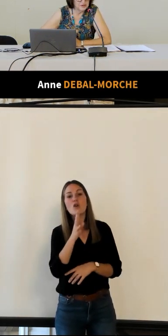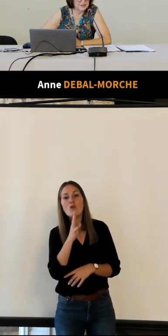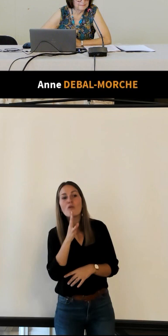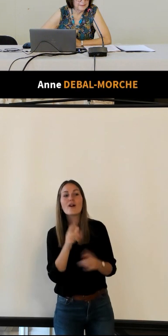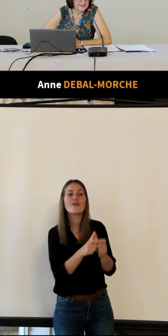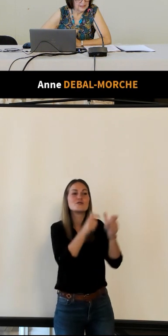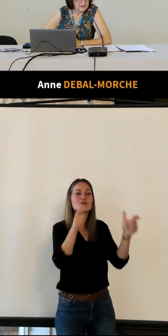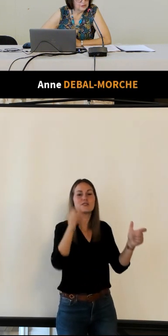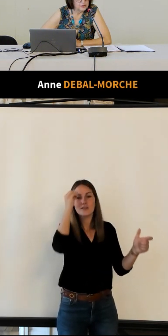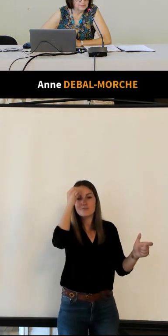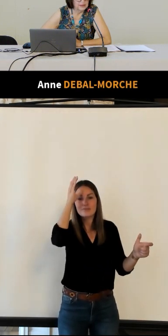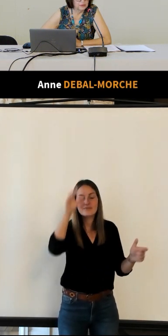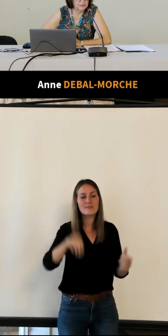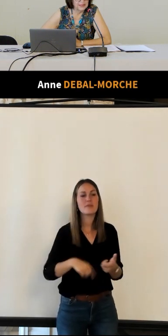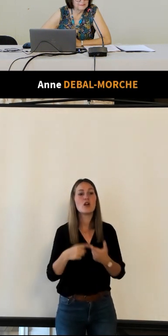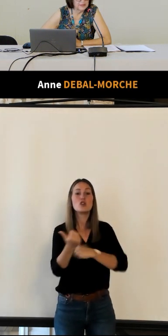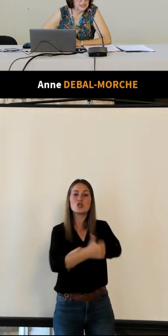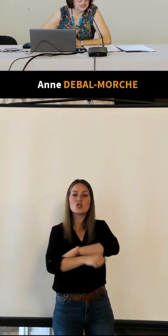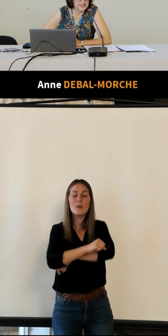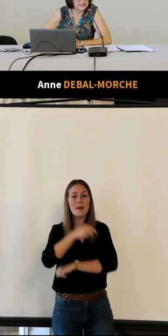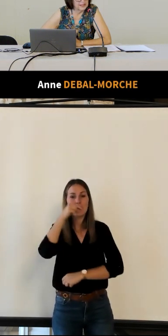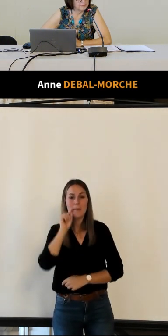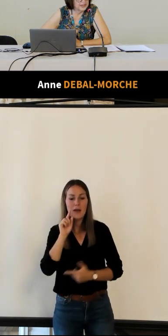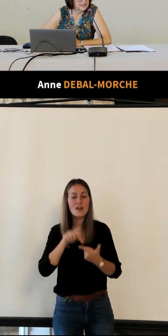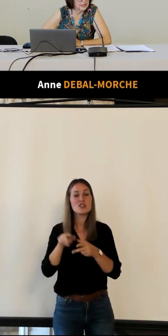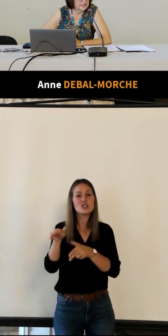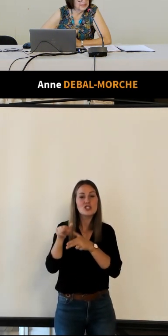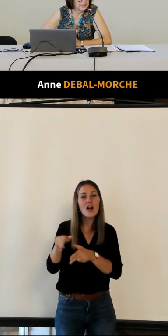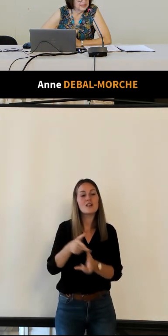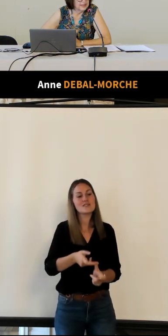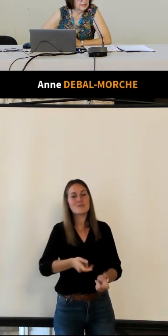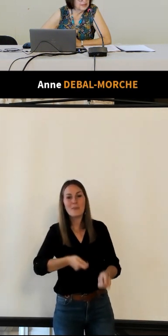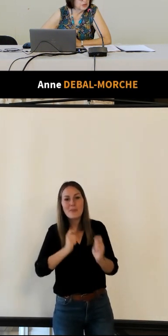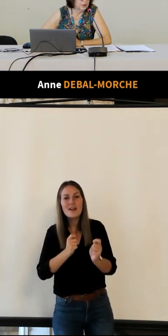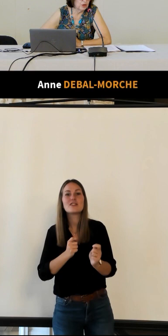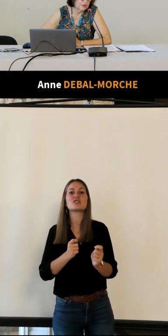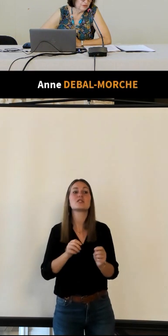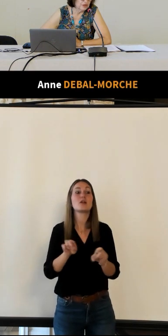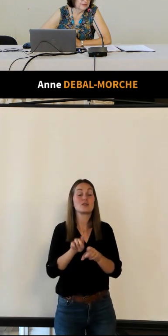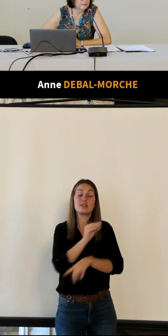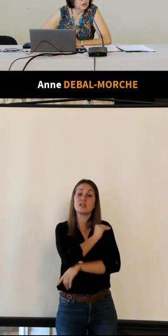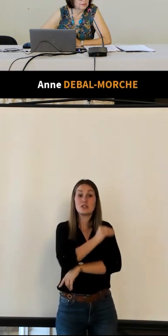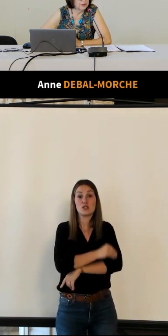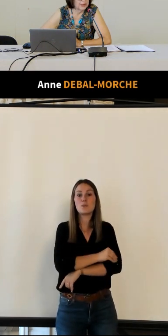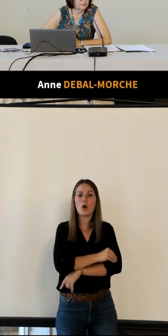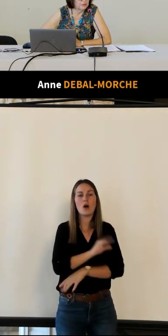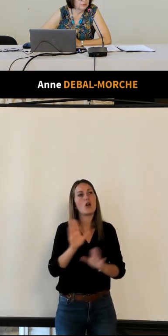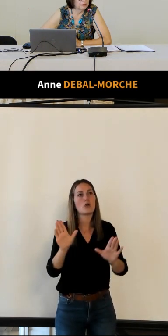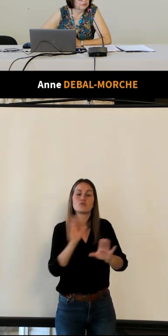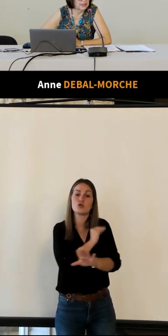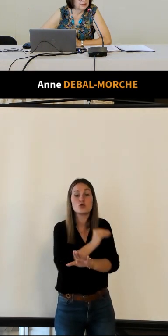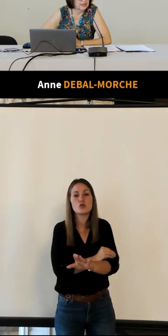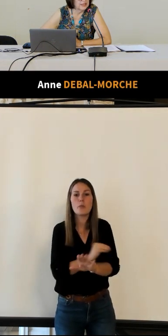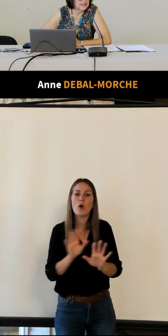savantes la grande semaine de mai la chasse la pêche et les sports alors c'est quand même des sports un peu